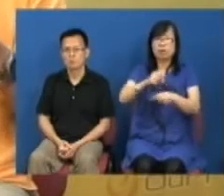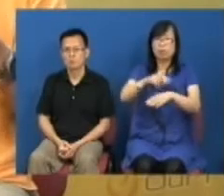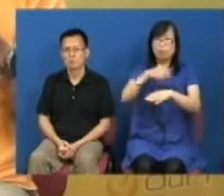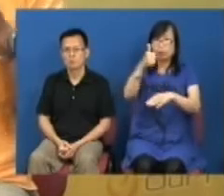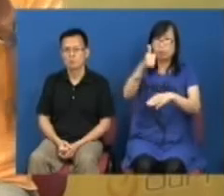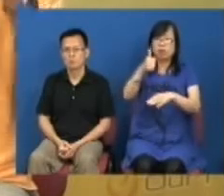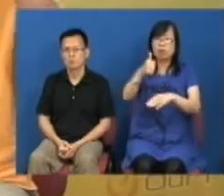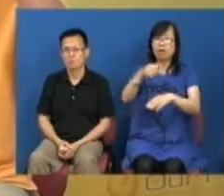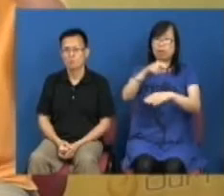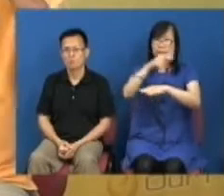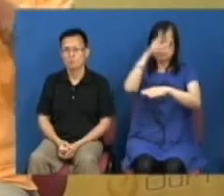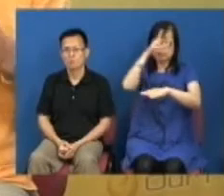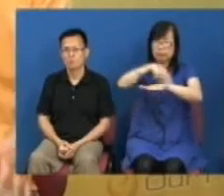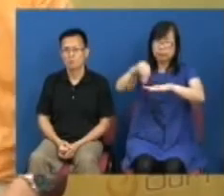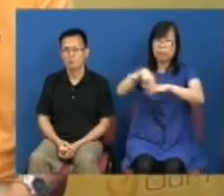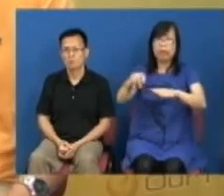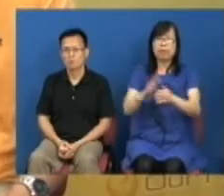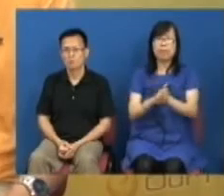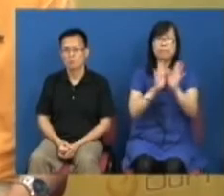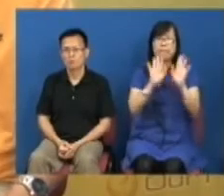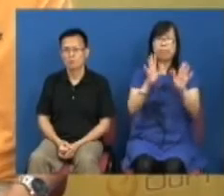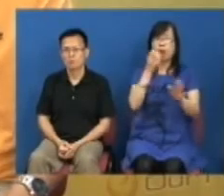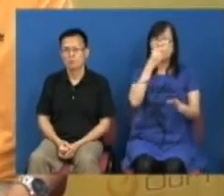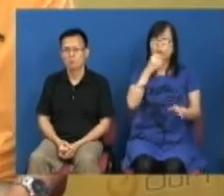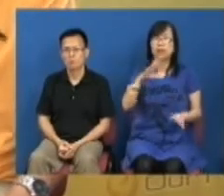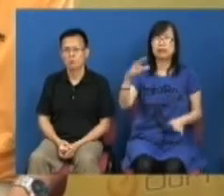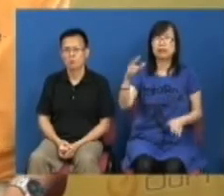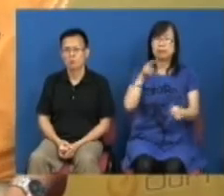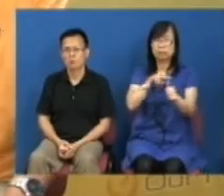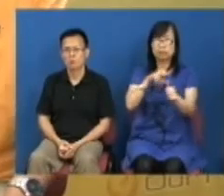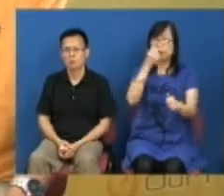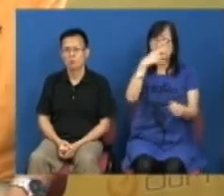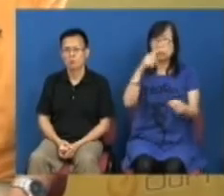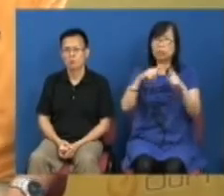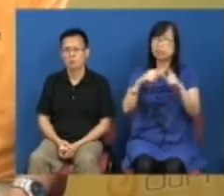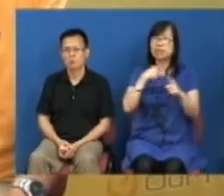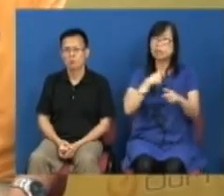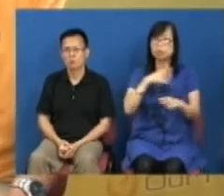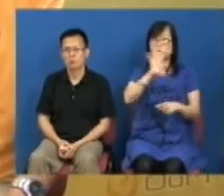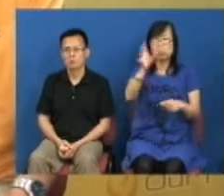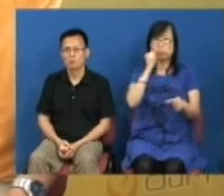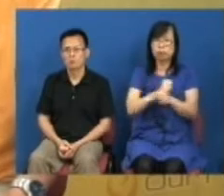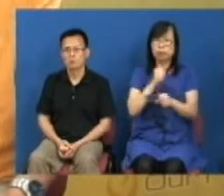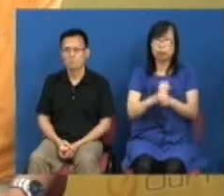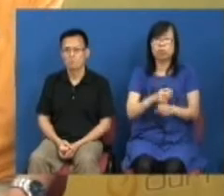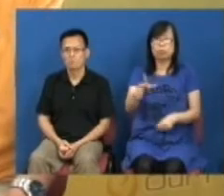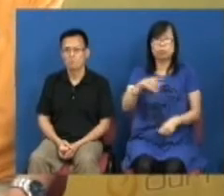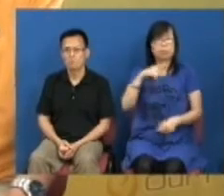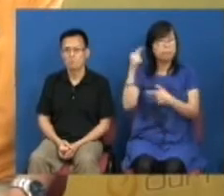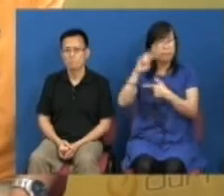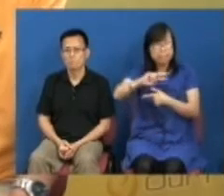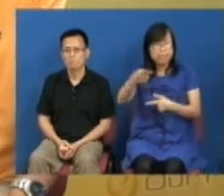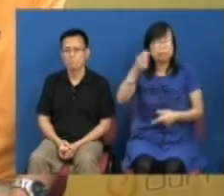捍卫香港人的权益或者照顾香港人的需要如果你不做的话是更加困难的